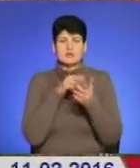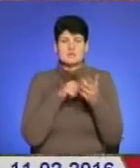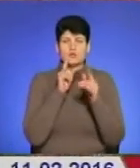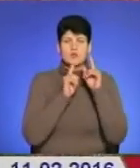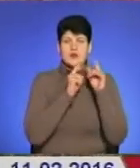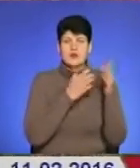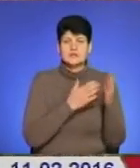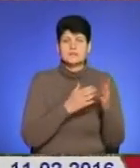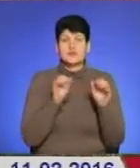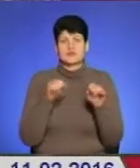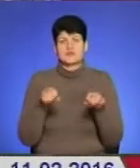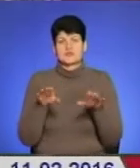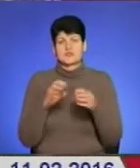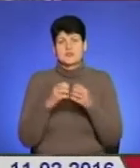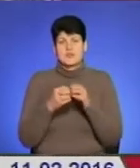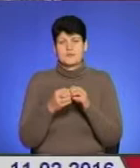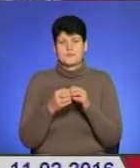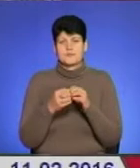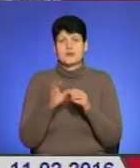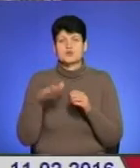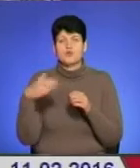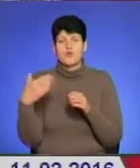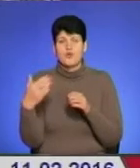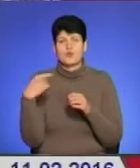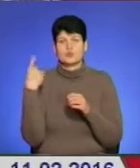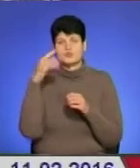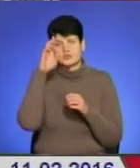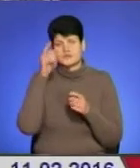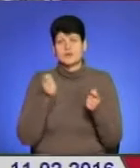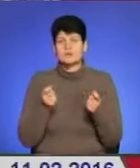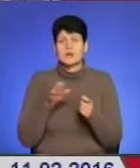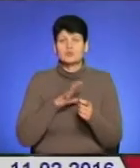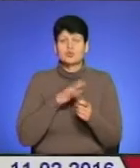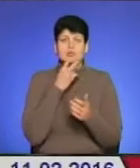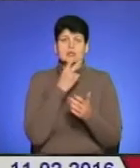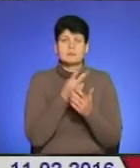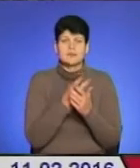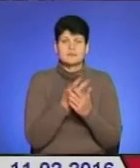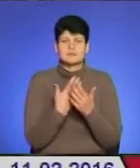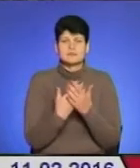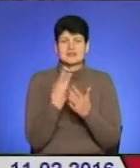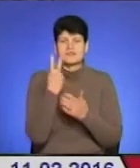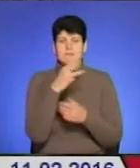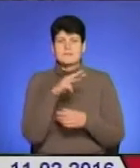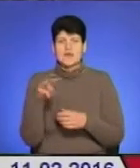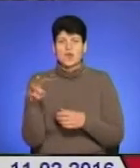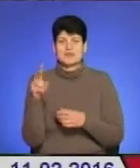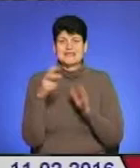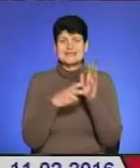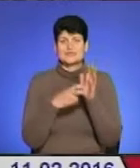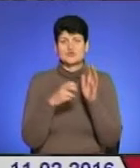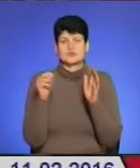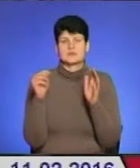ради це можна вирішити проблему. З боку області, обласної державної адміністрації було передбачено майже 2 мільйони 700